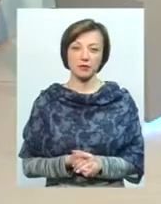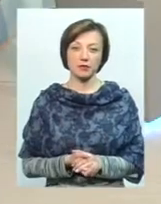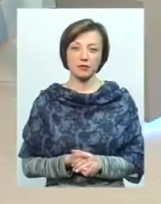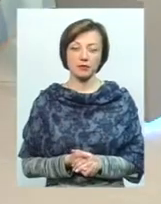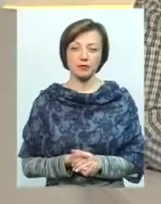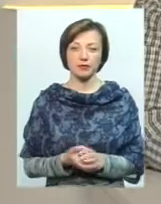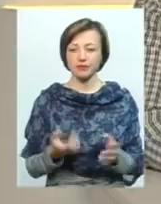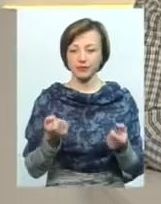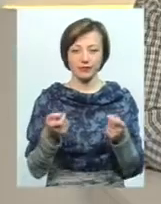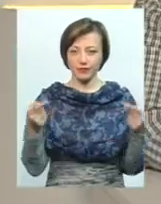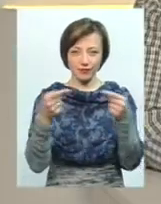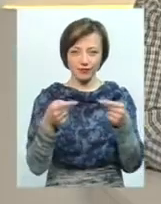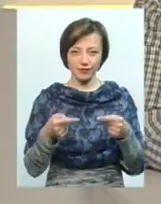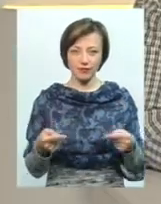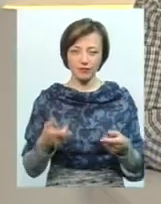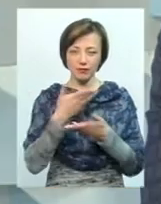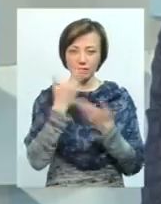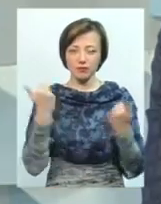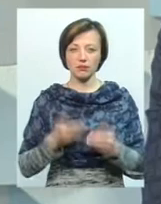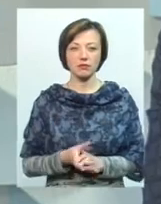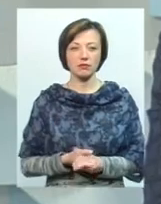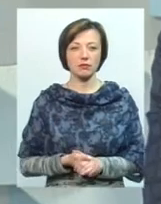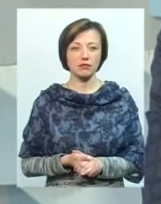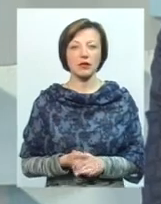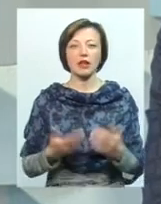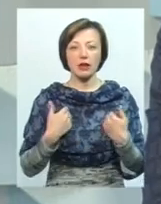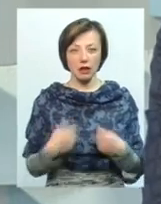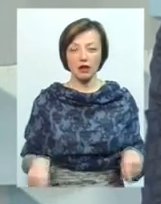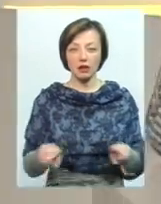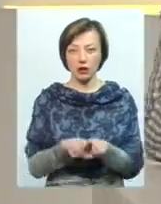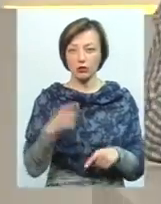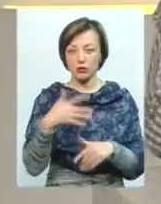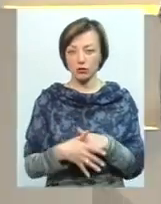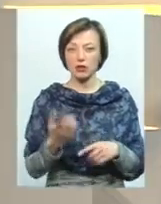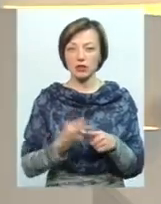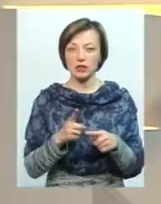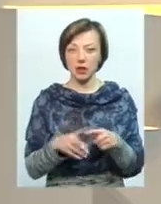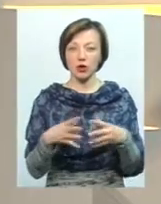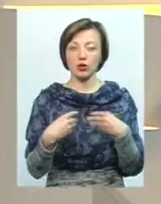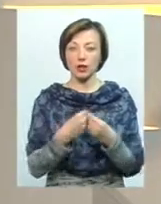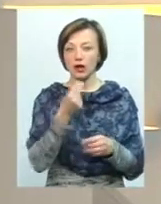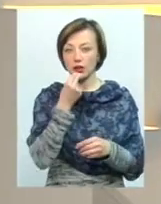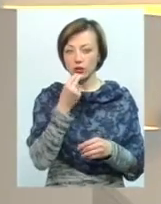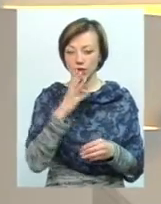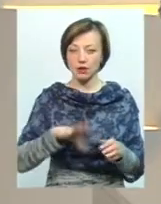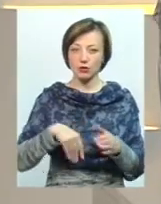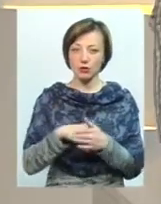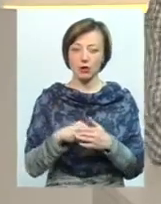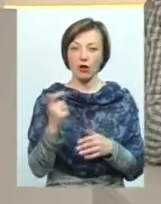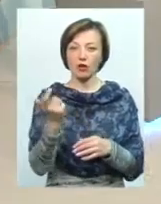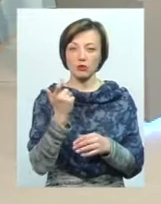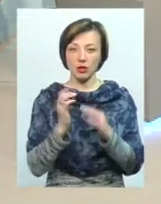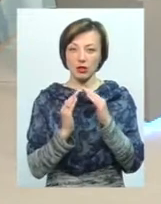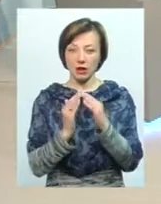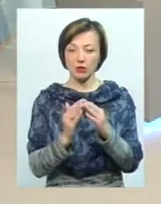тобто, щось трохи не грає логіка якась тут. Тобто, я так розумію, що ця родина харчується якраз за рахунок фермерського господарства.